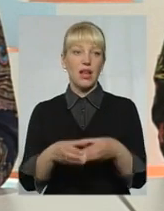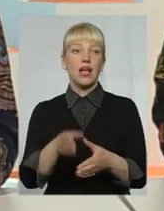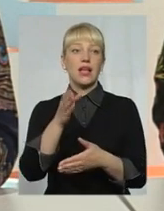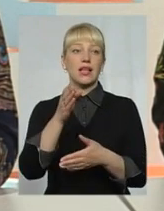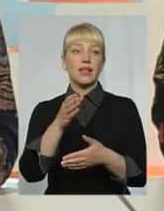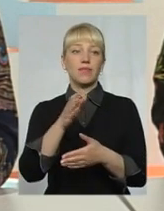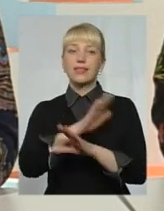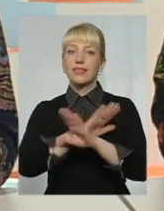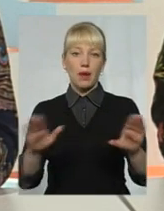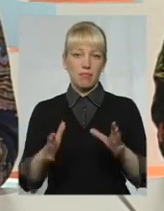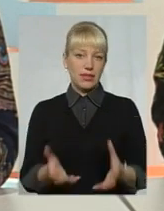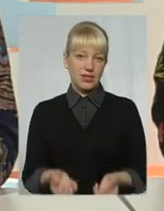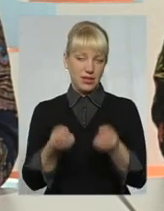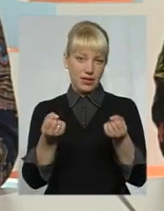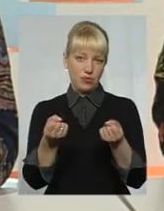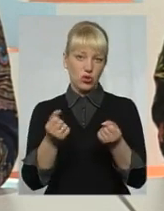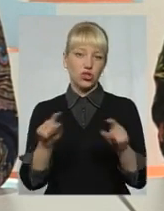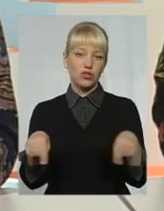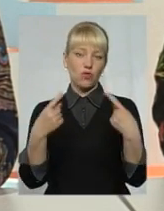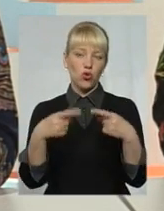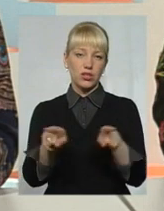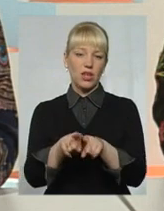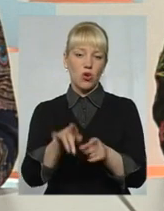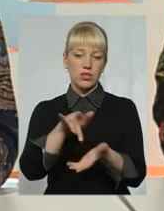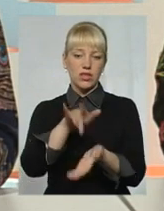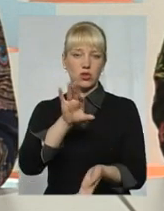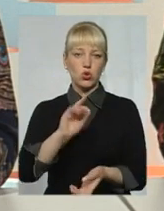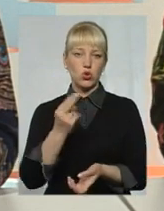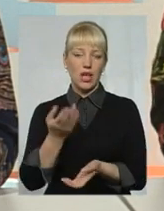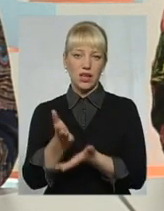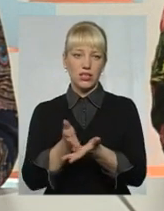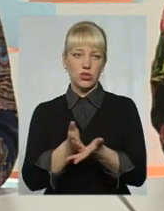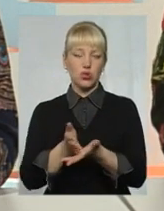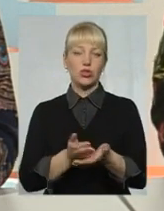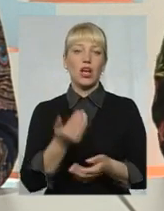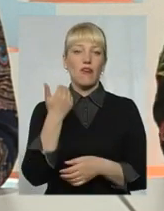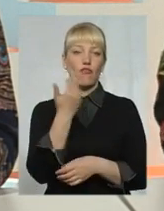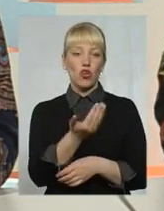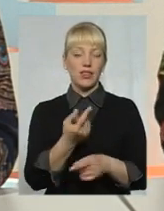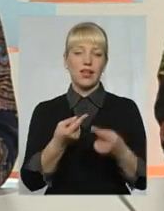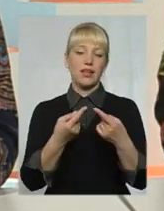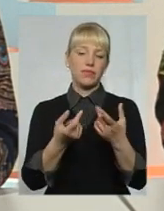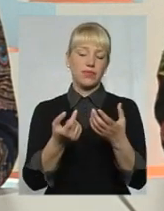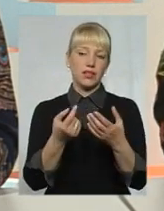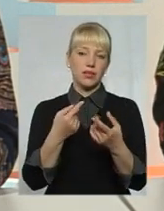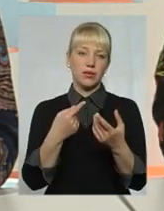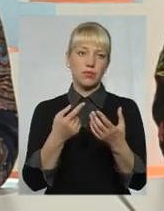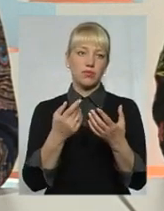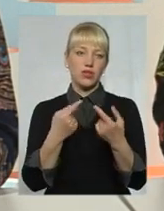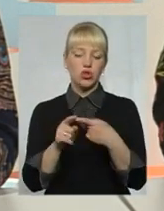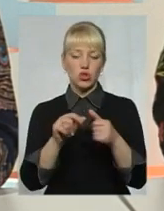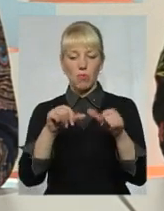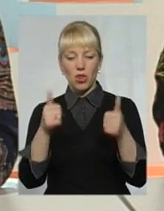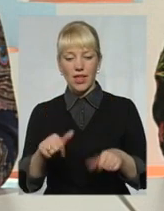не підтримує взагалі створення такого центру соціальних служб, хоча вони йдуть іншою моделью створення